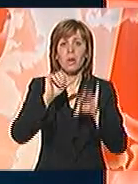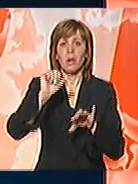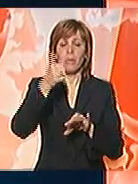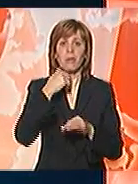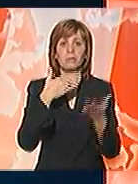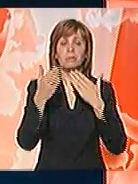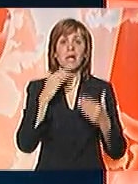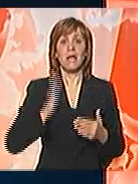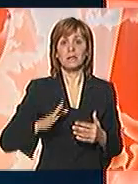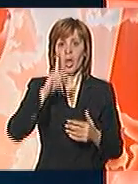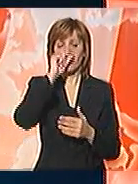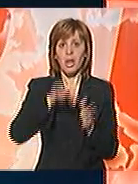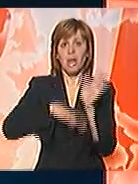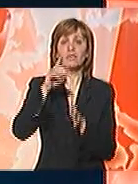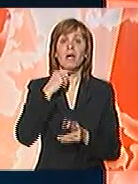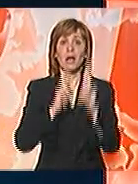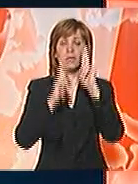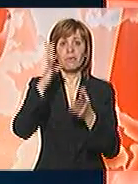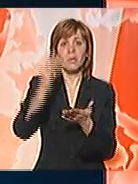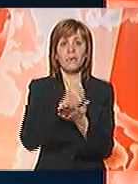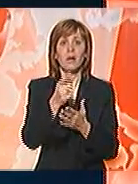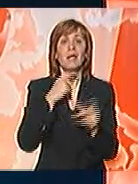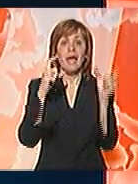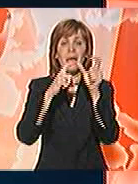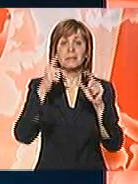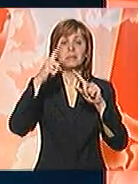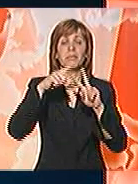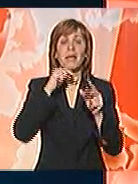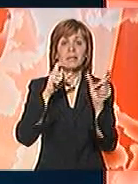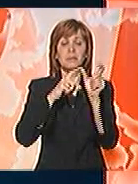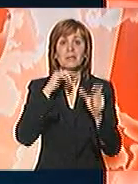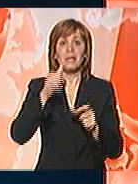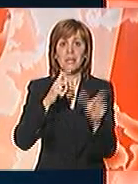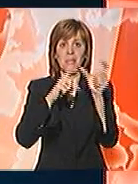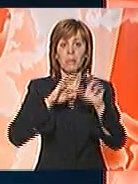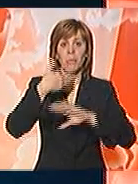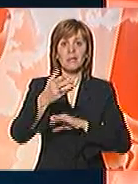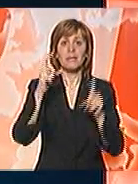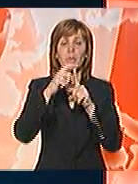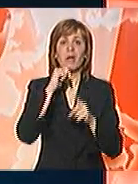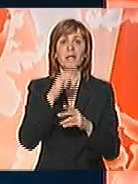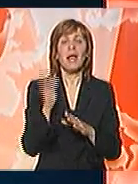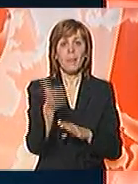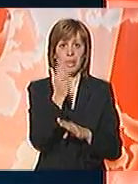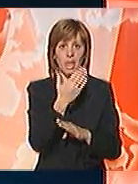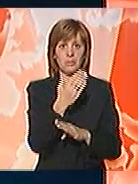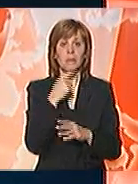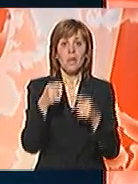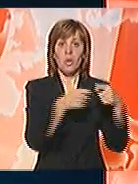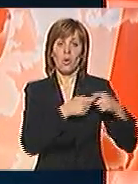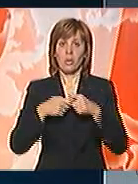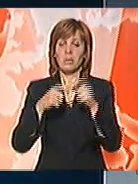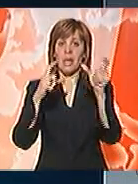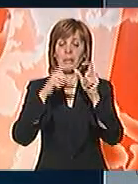Skupštinu Gradske opštine najviše glasov osvojila koalicija SPS Pups i S, a slede demokrate i naprednjaci. Koalicija oko